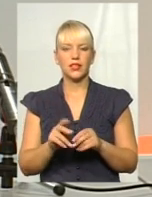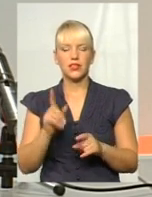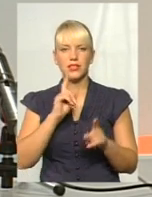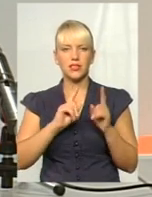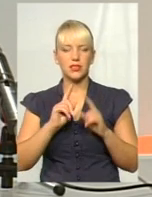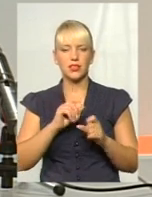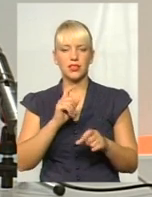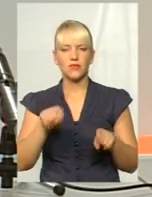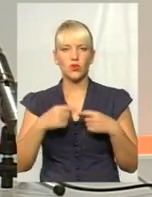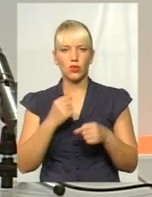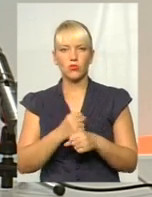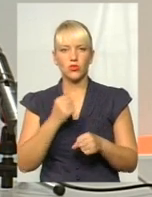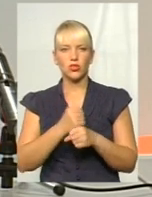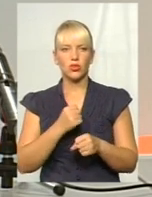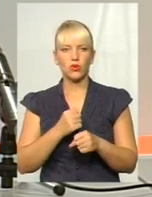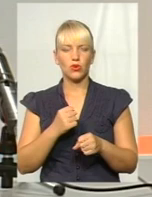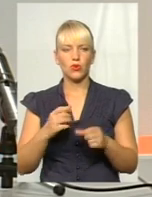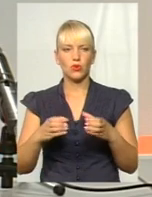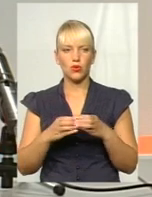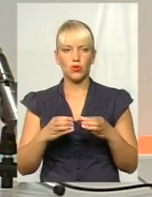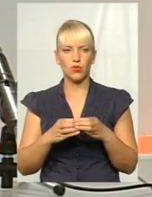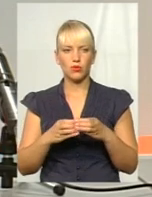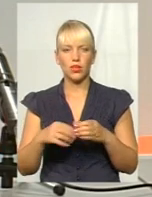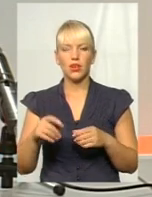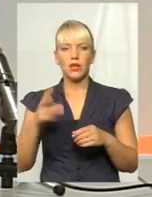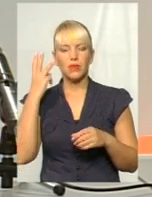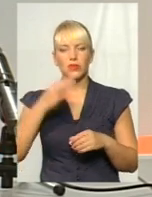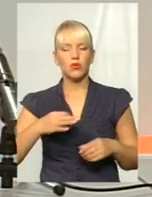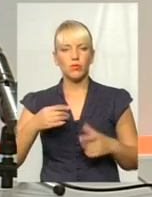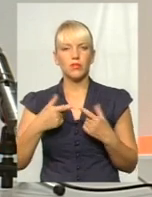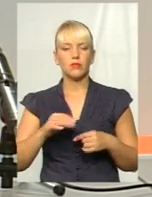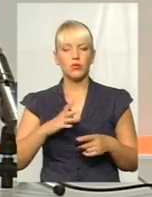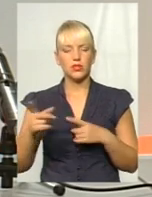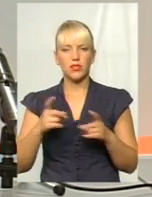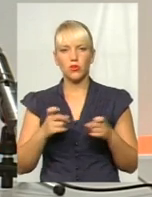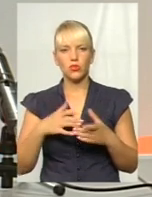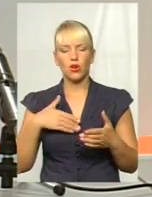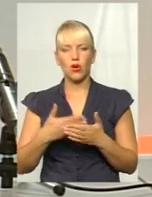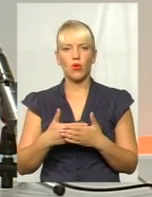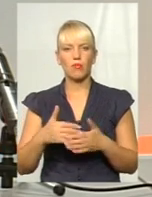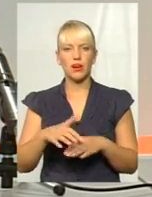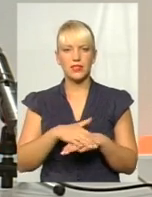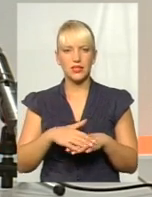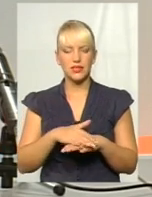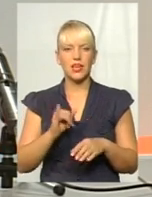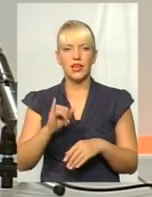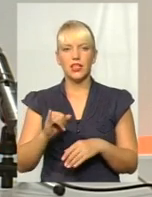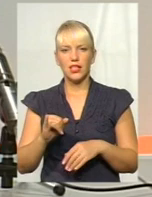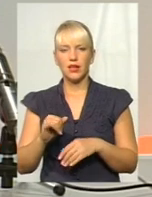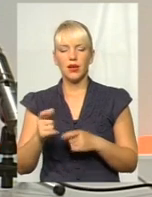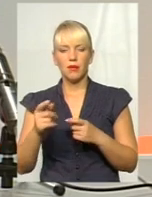робочої групи з актуалізації стратегії розвитку Хмельницької області, куди були залучені і громадськість, і підприємства краю.